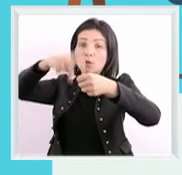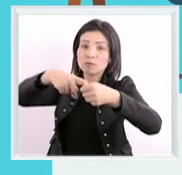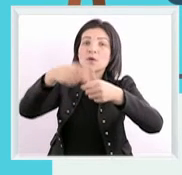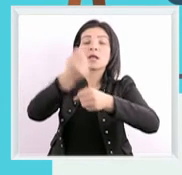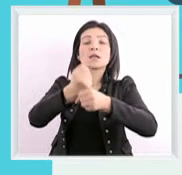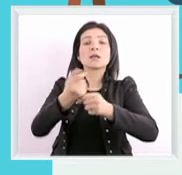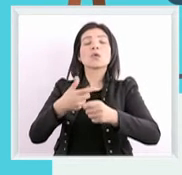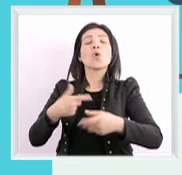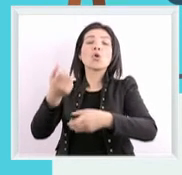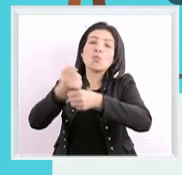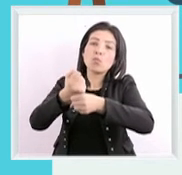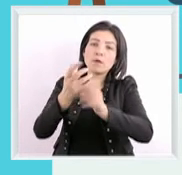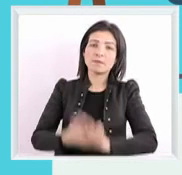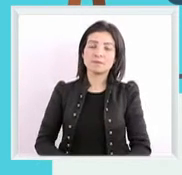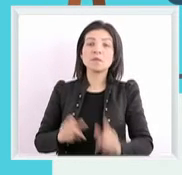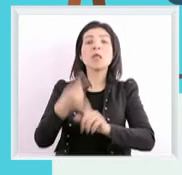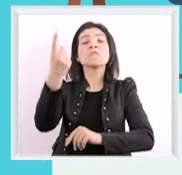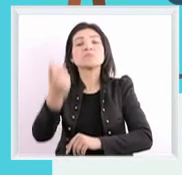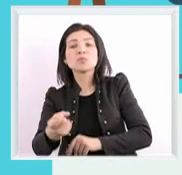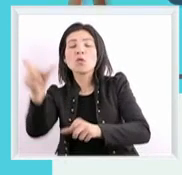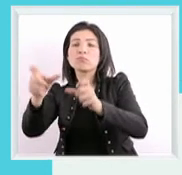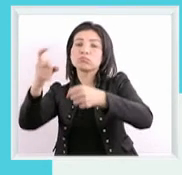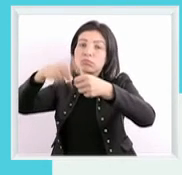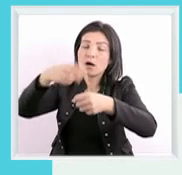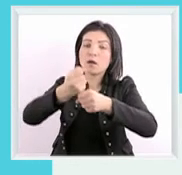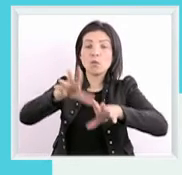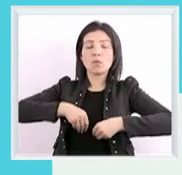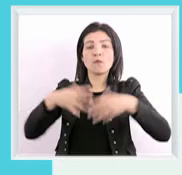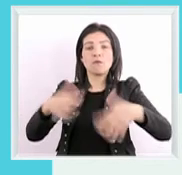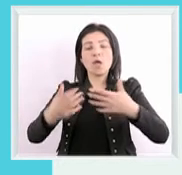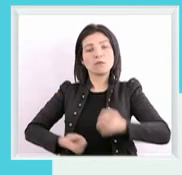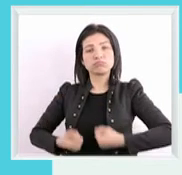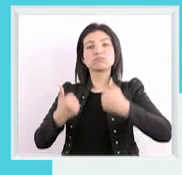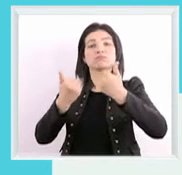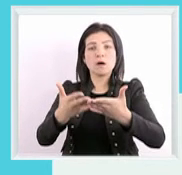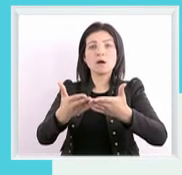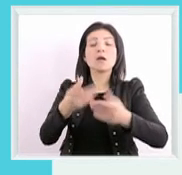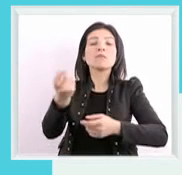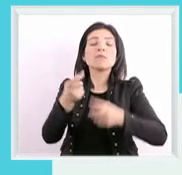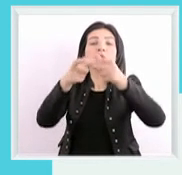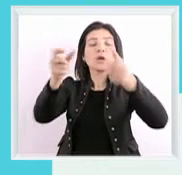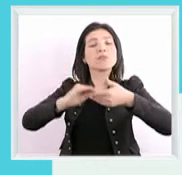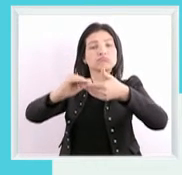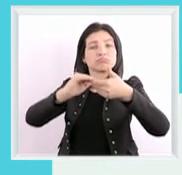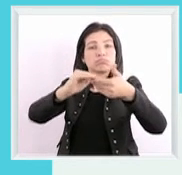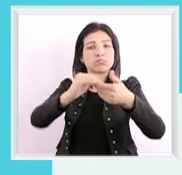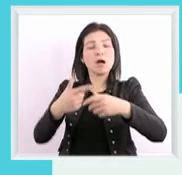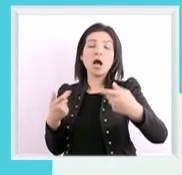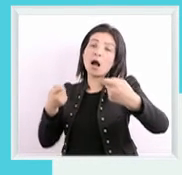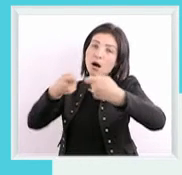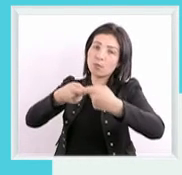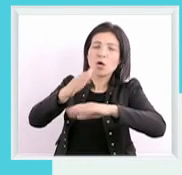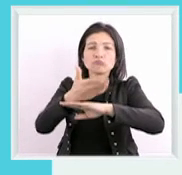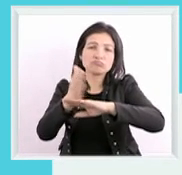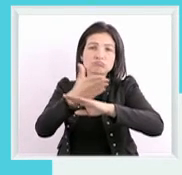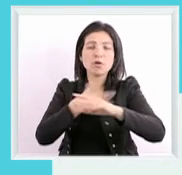كل الخدمات المكملة ونهارة اللي المترشح يتقبل الخدمات الموضوعة على ذمة المؤسسة تعاونها بش تهيألو